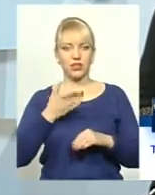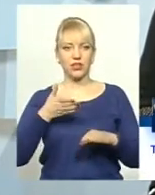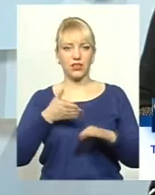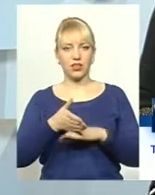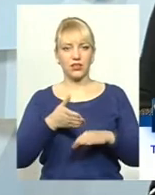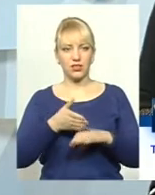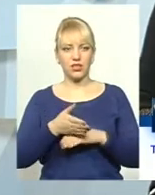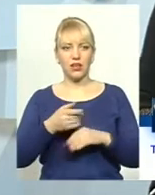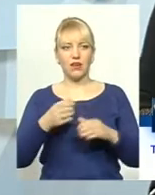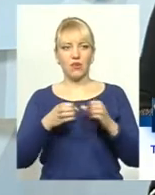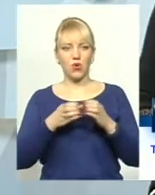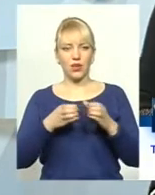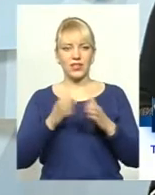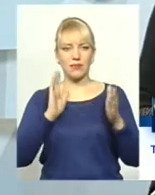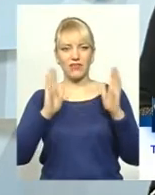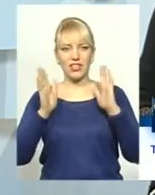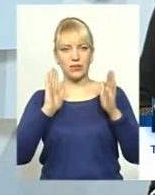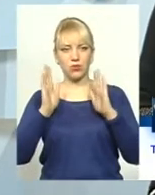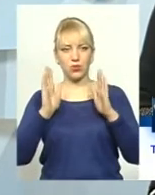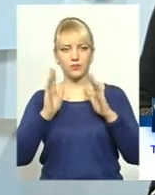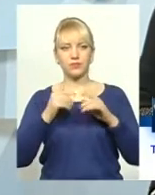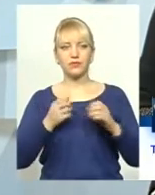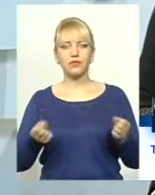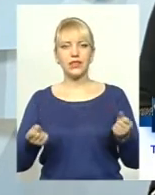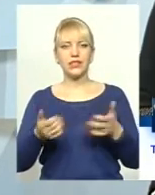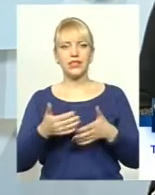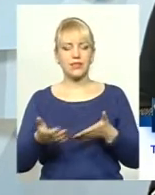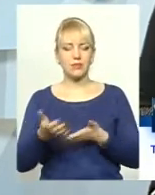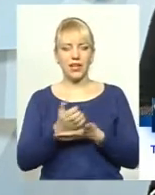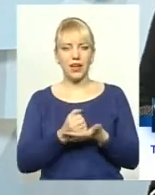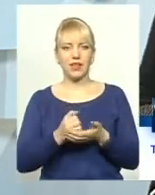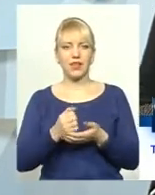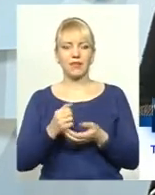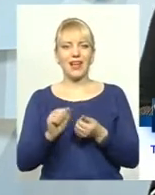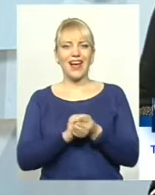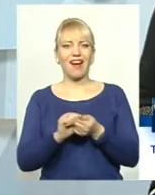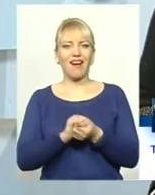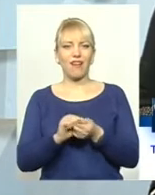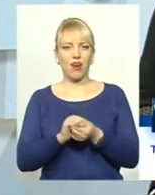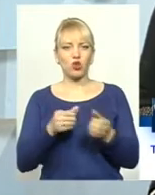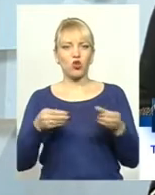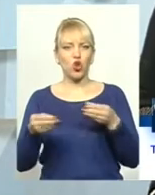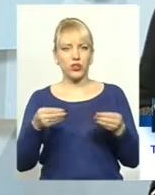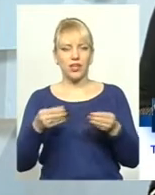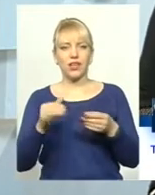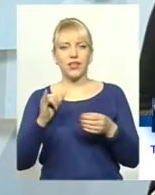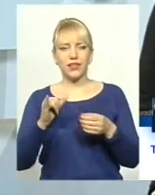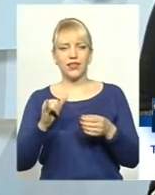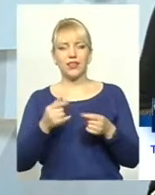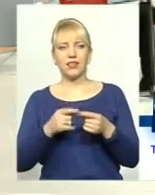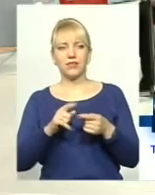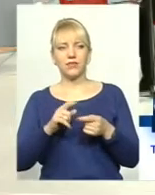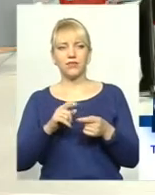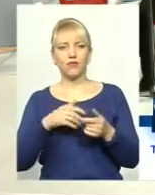у групах в Фейсбуку, так? Тобто збирали і картон, і… І досі збираємо. Так, і досі, до